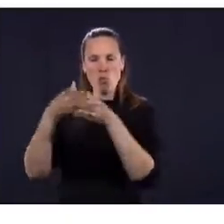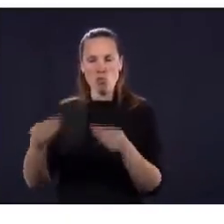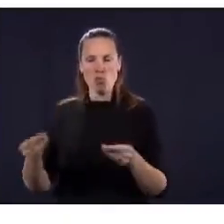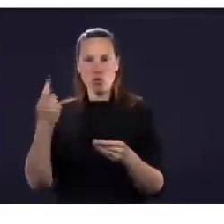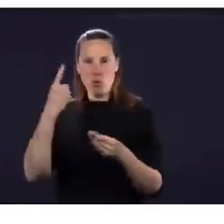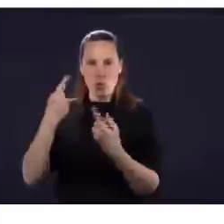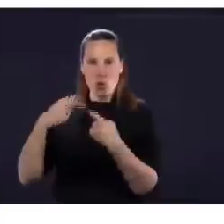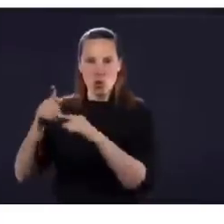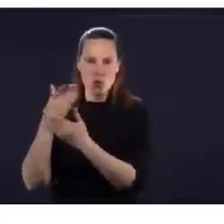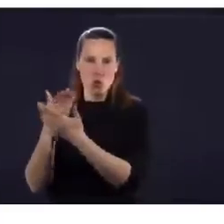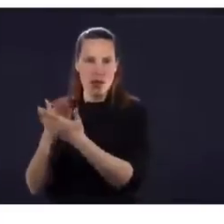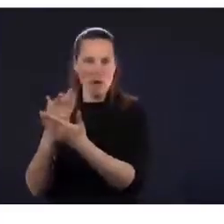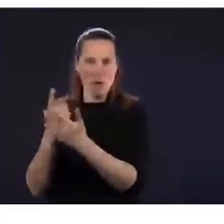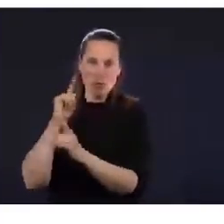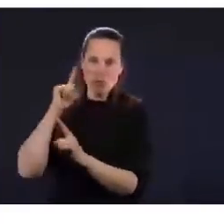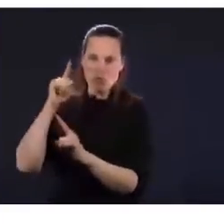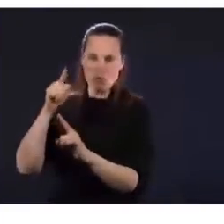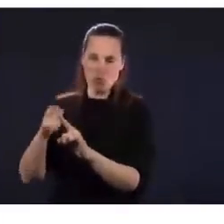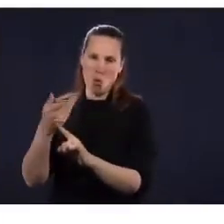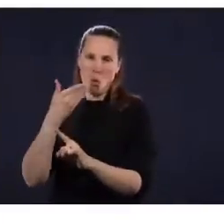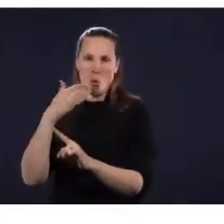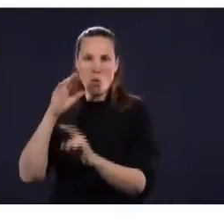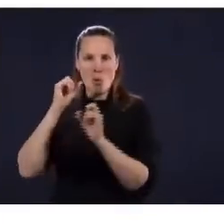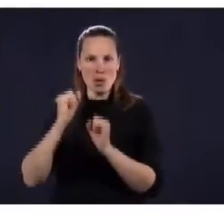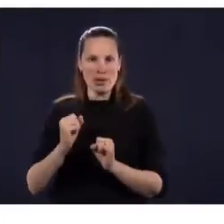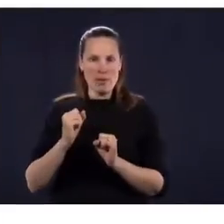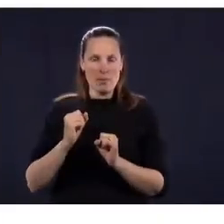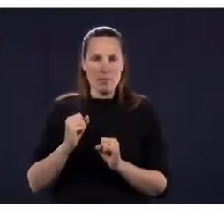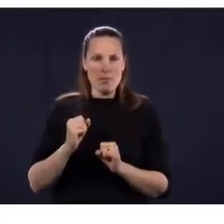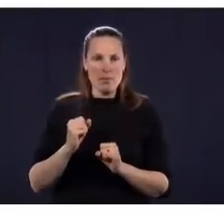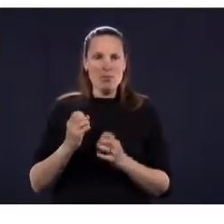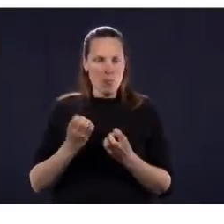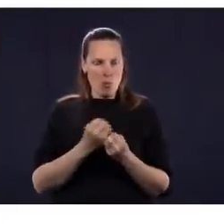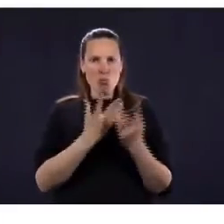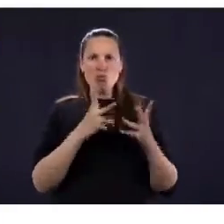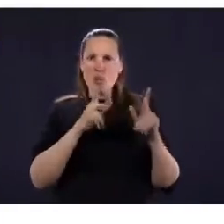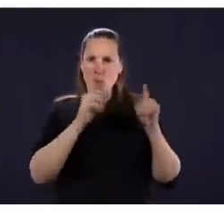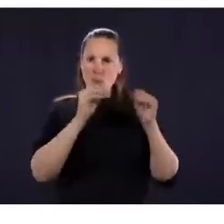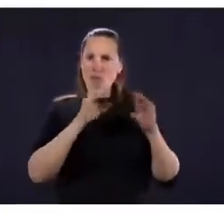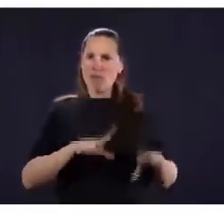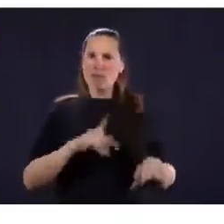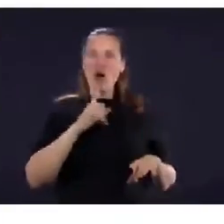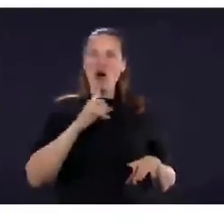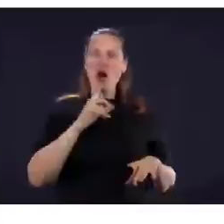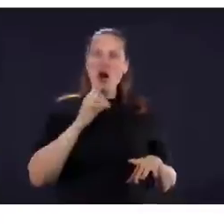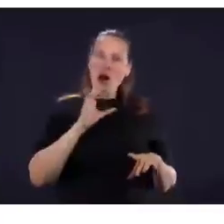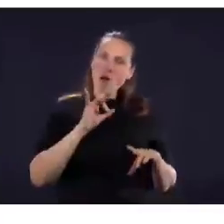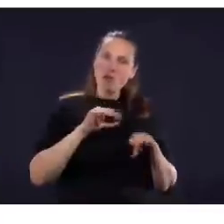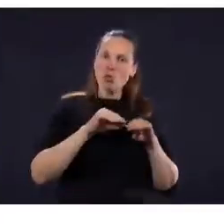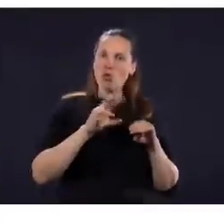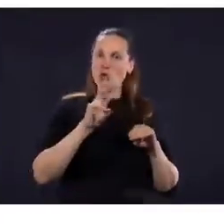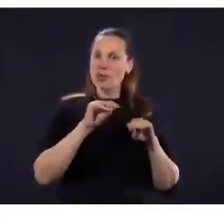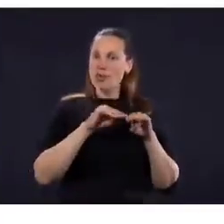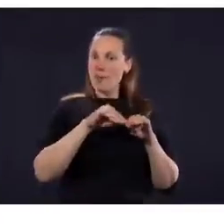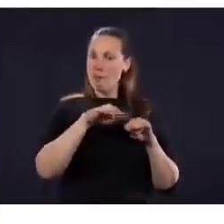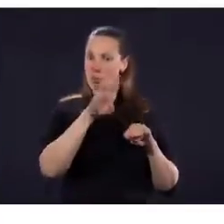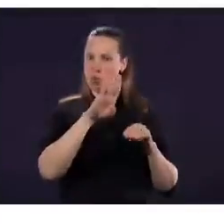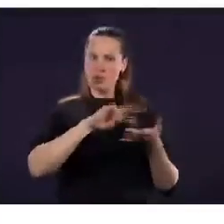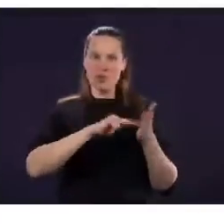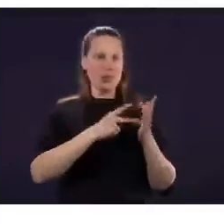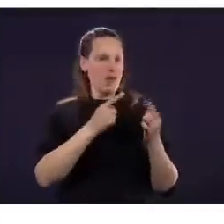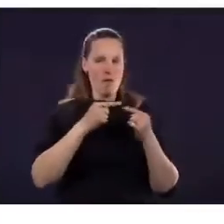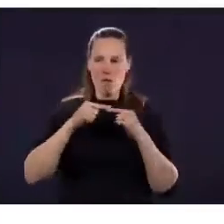c'est toute une organisation. C'est pour ça que je dis aux gens, bien, on va s'ajuster au fur et à mesure, là. Puis,